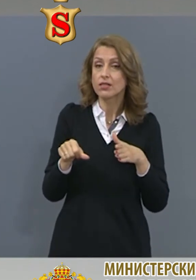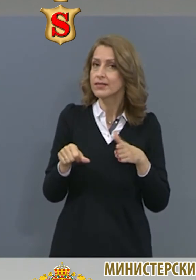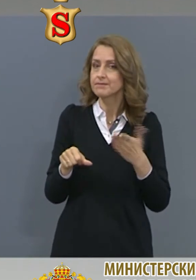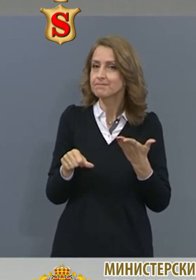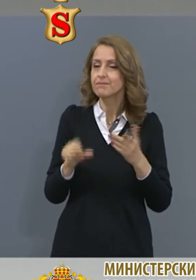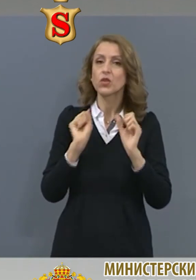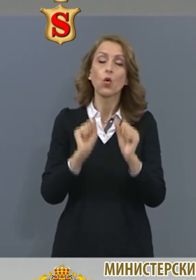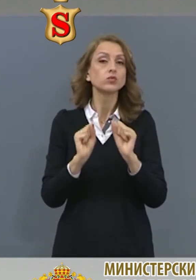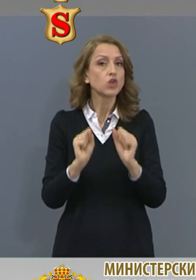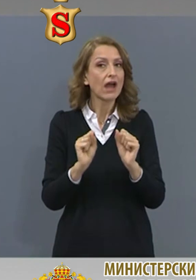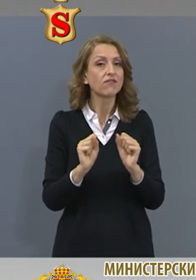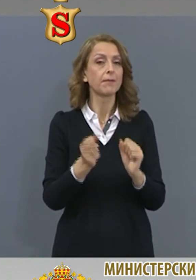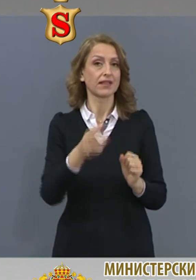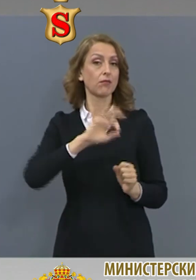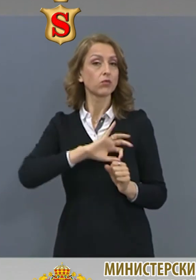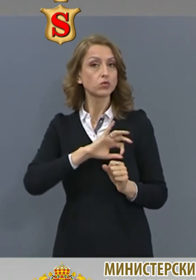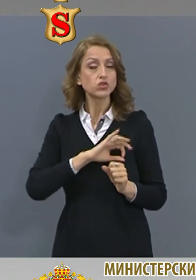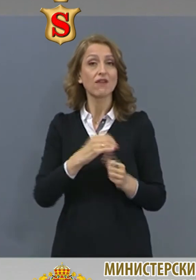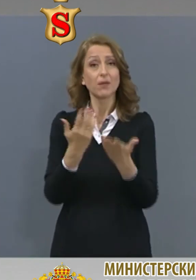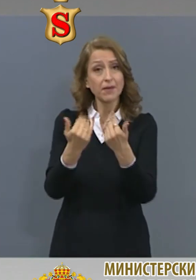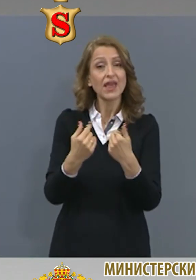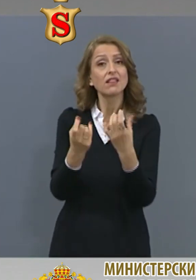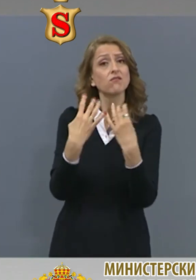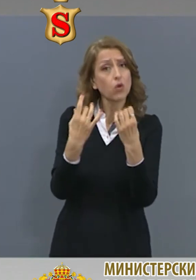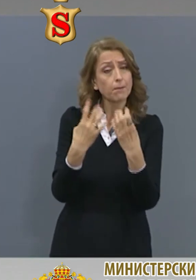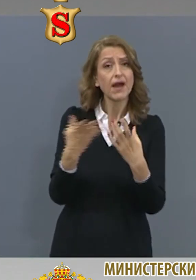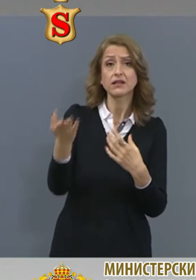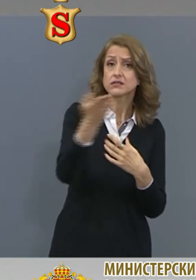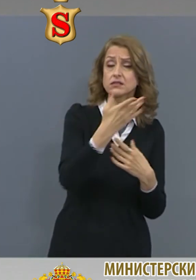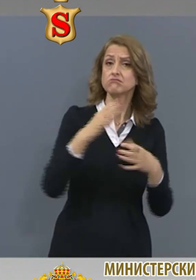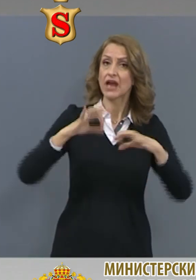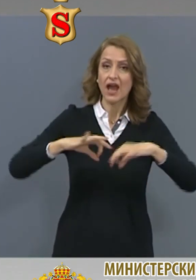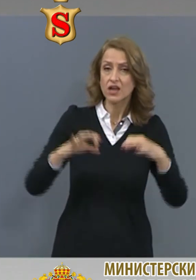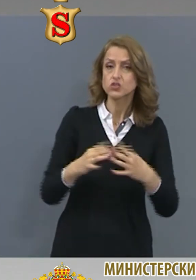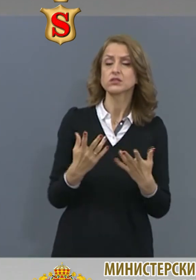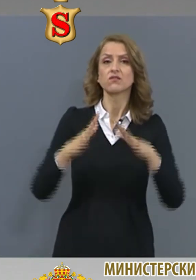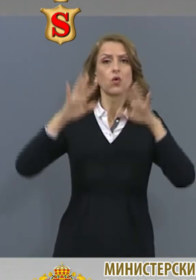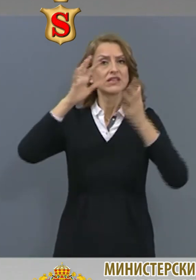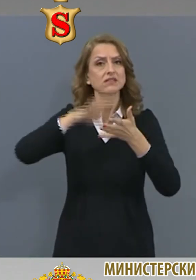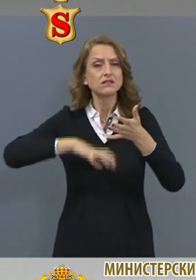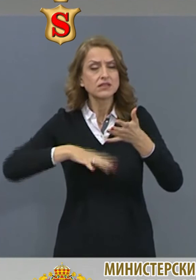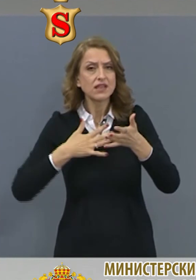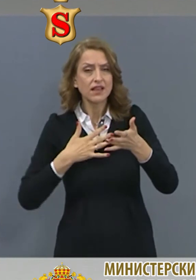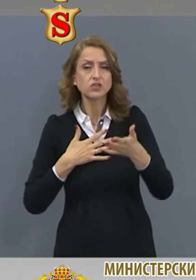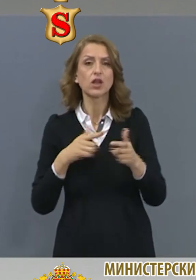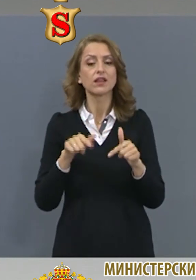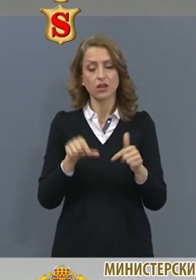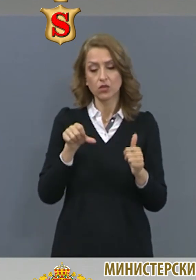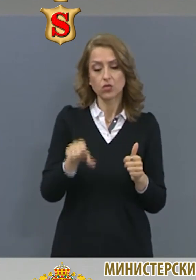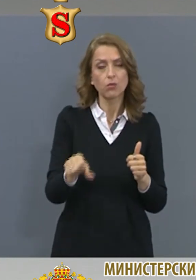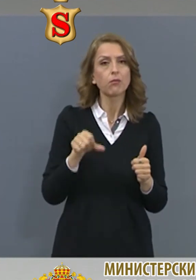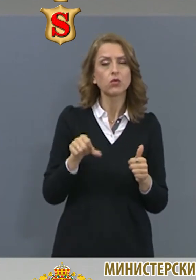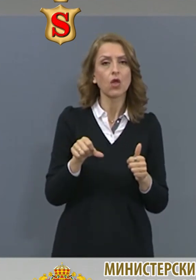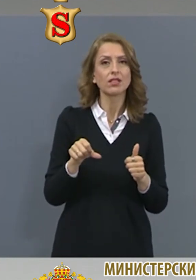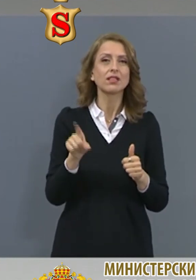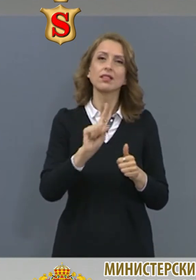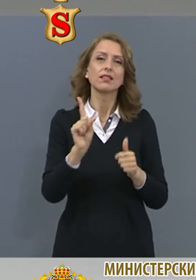получаваме информация относно съдържанието качество на данните в сайта. Той не е бутон